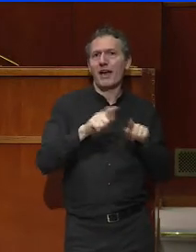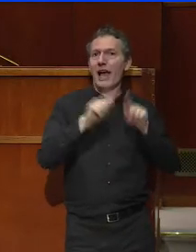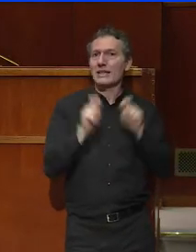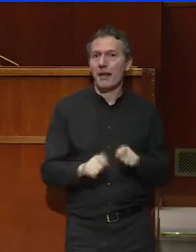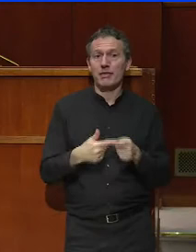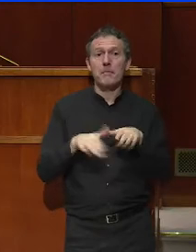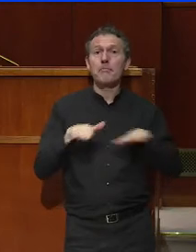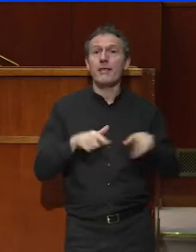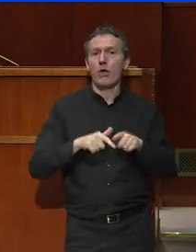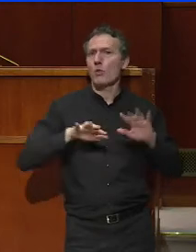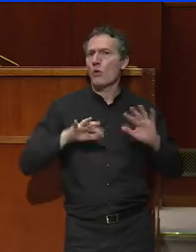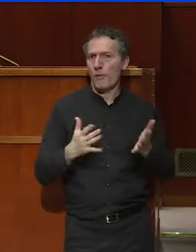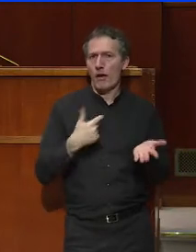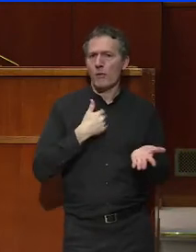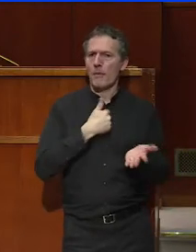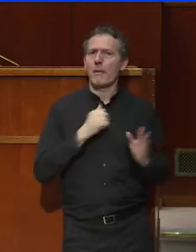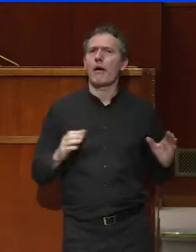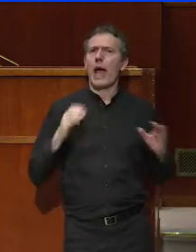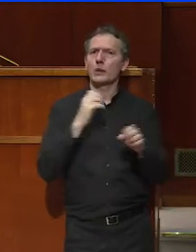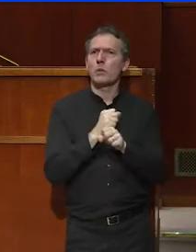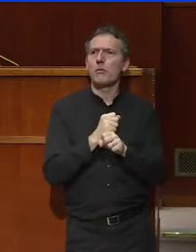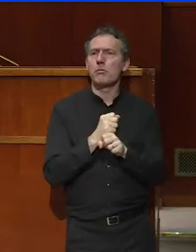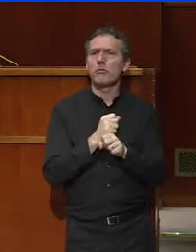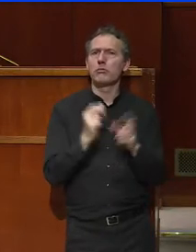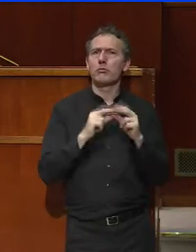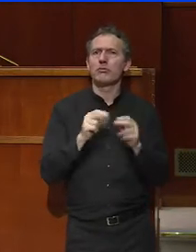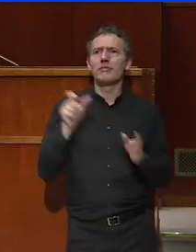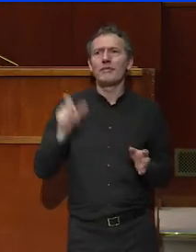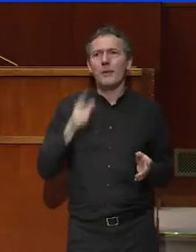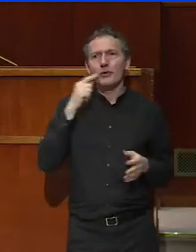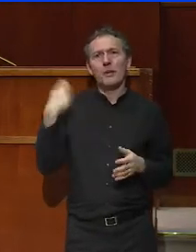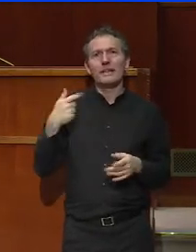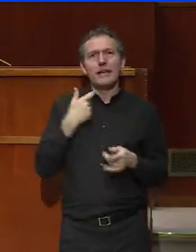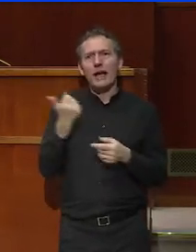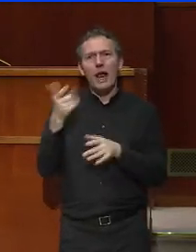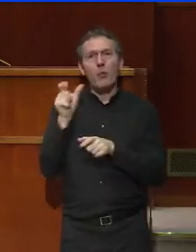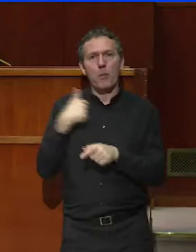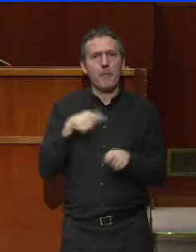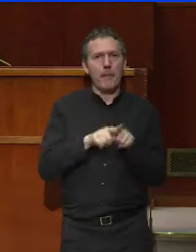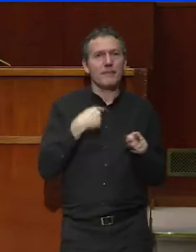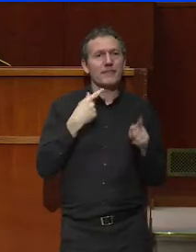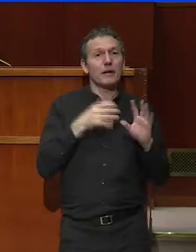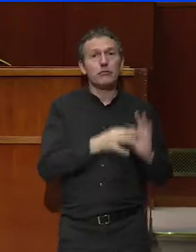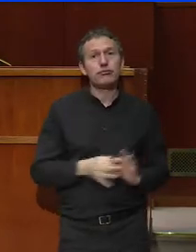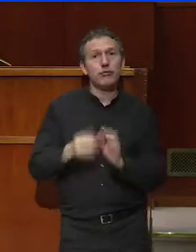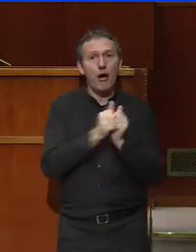Et cette méthode, je la résumerai comme vous l'avez fait, monsieur le président, quelques mots, la collégialité,